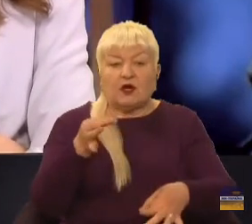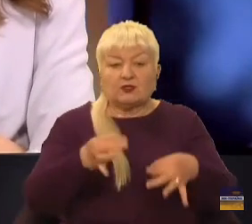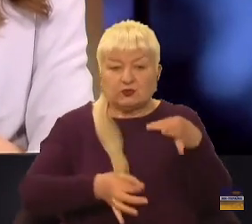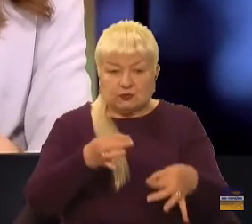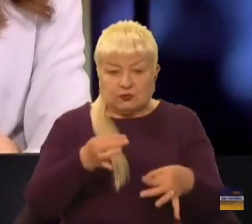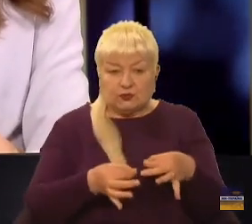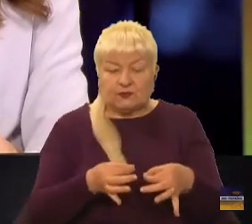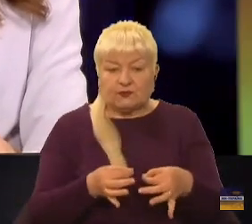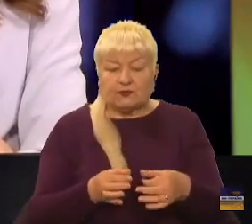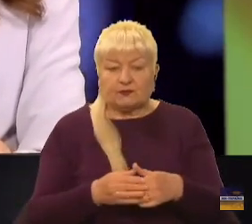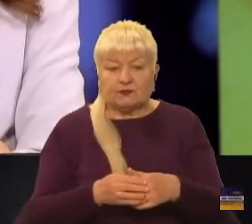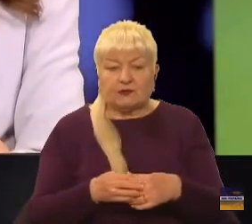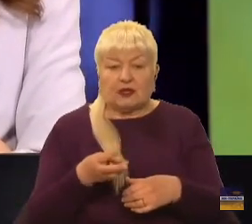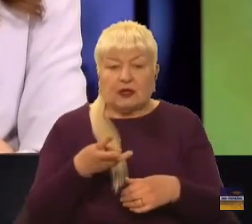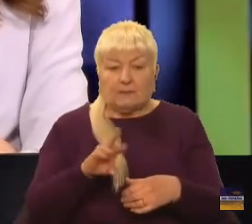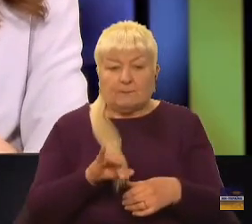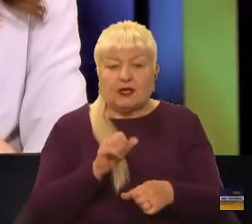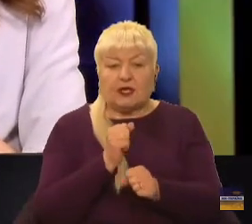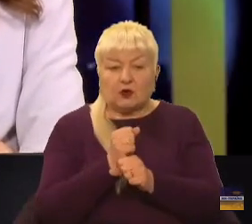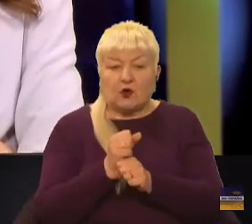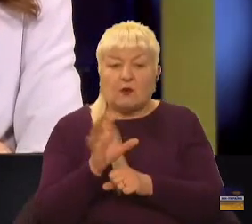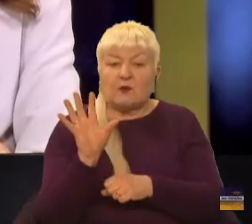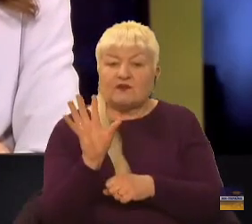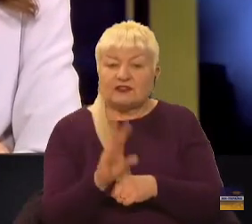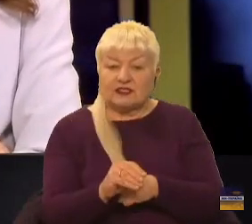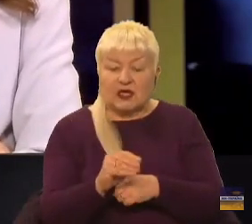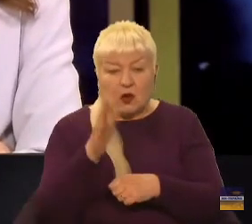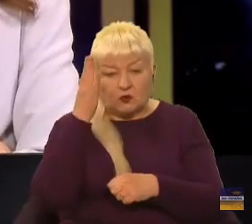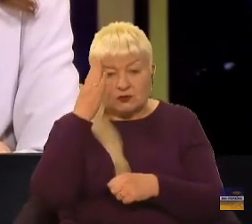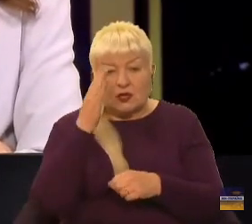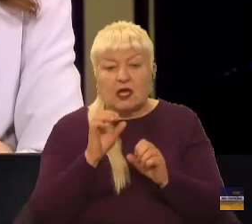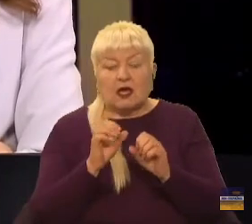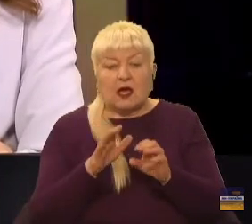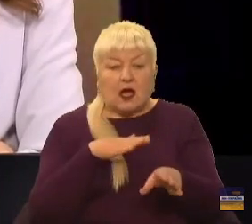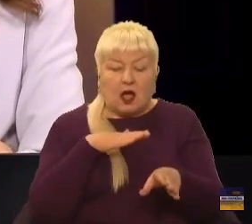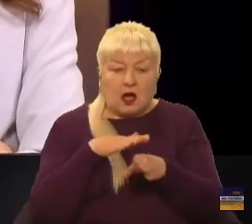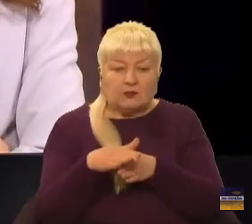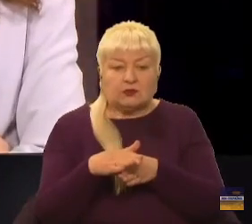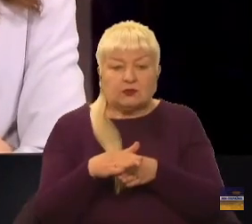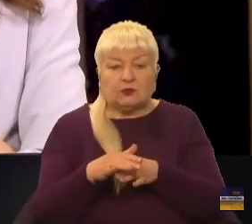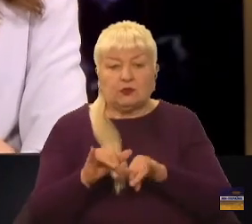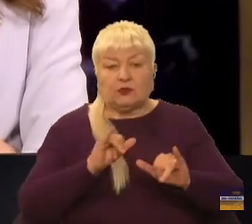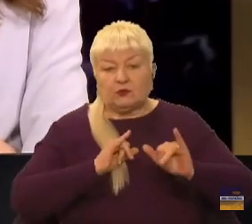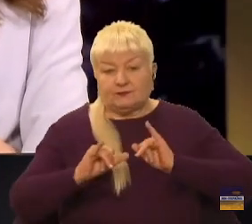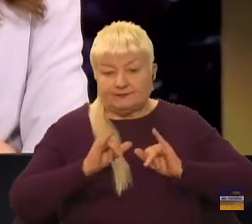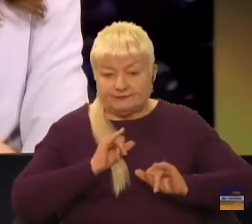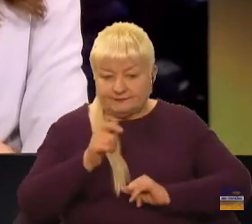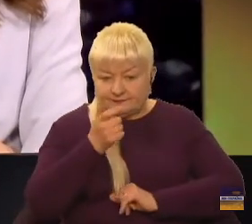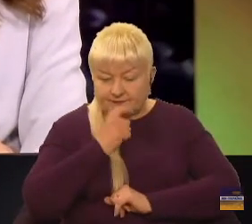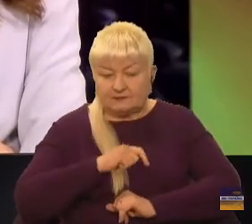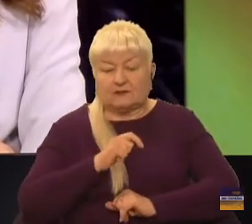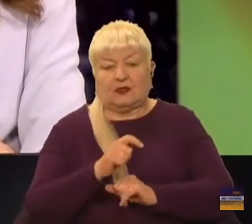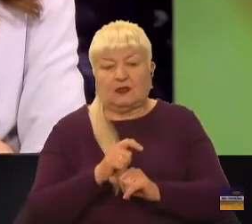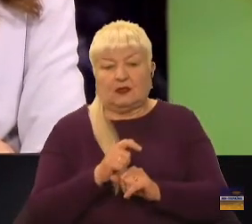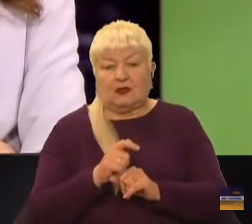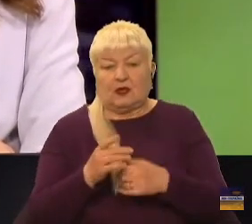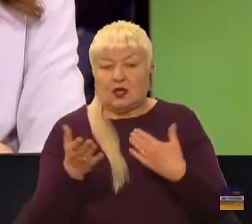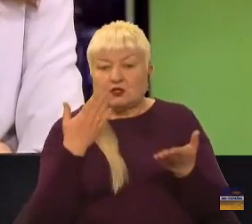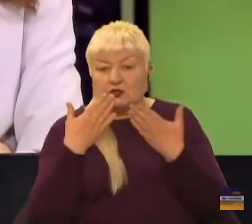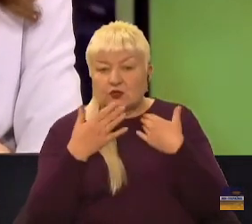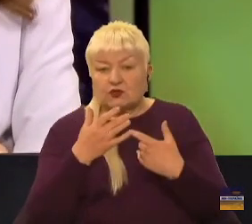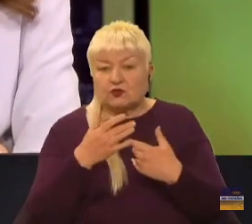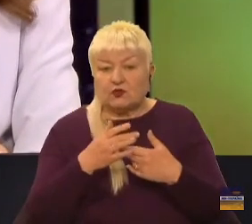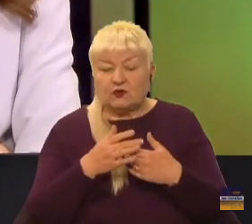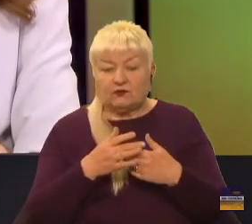Тобто, ми діємо в межах і спосіб і абсолютно коректно стосовно некоректної